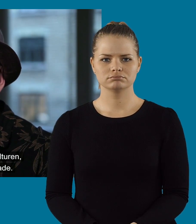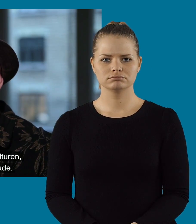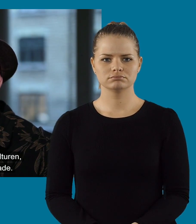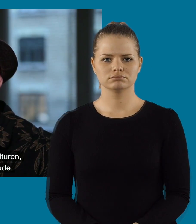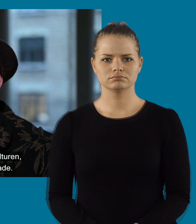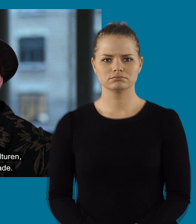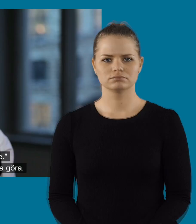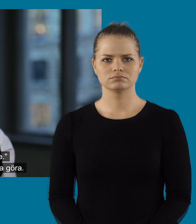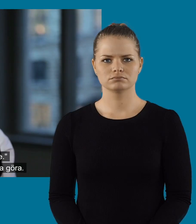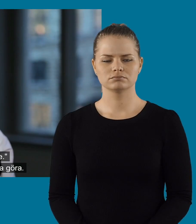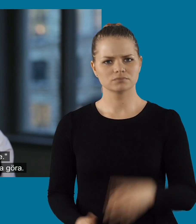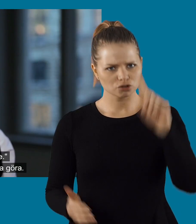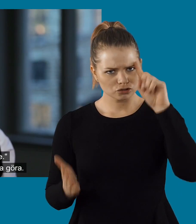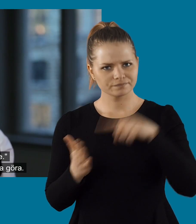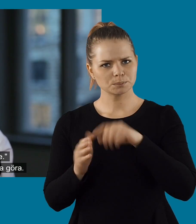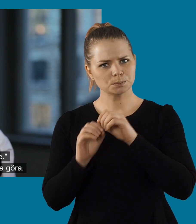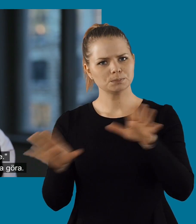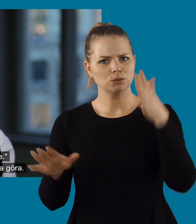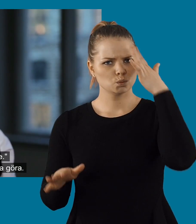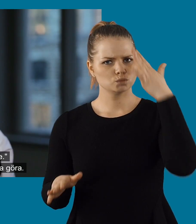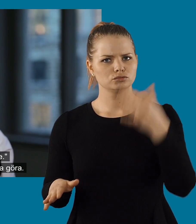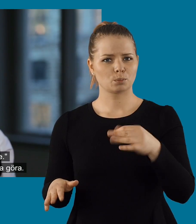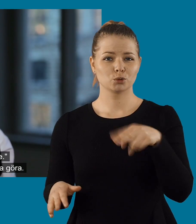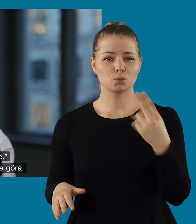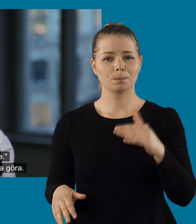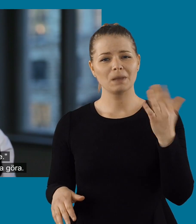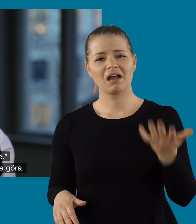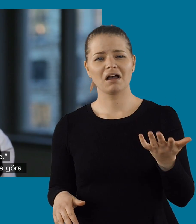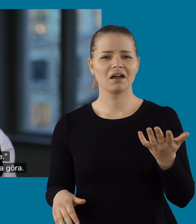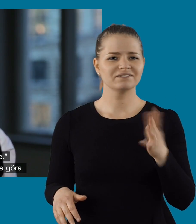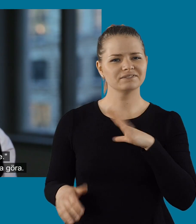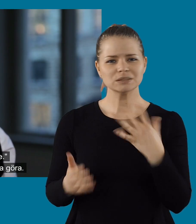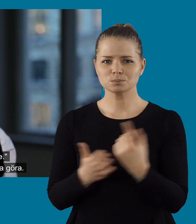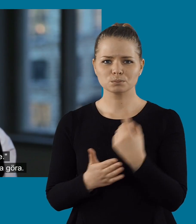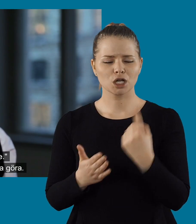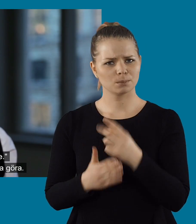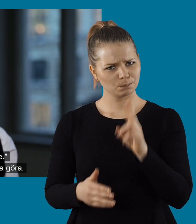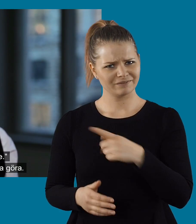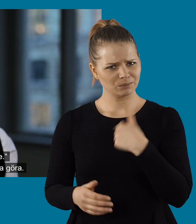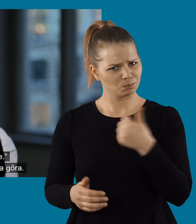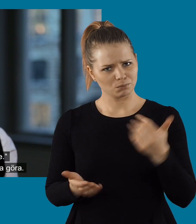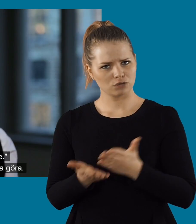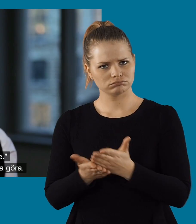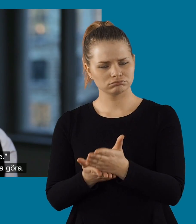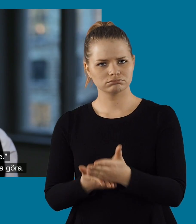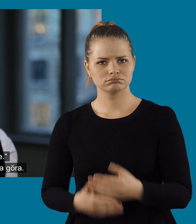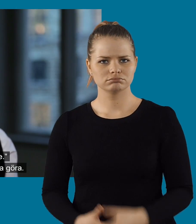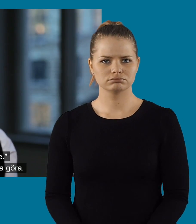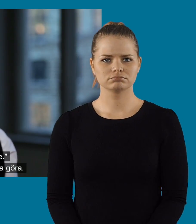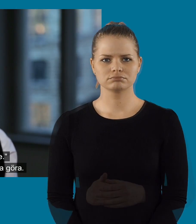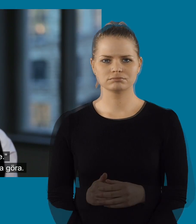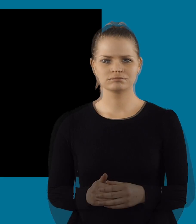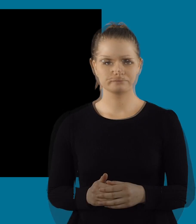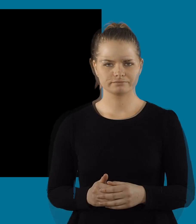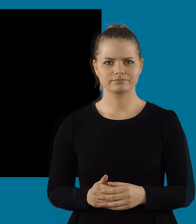inkluderade. Förmedla den kunskapen vidare, det är ingen möjlighet, vi ska bara göra det.